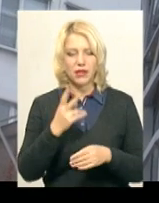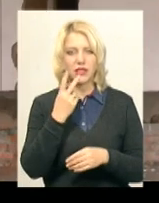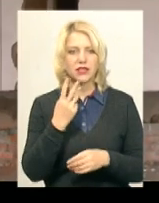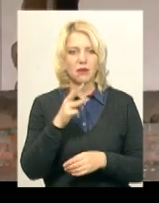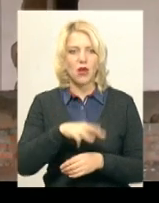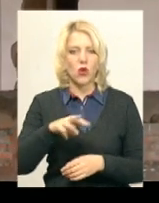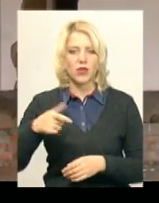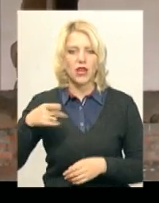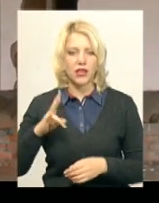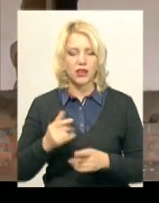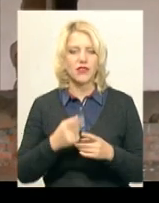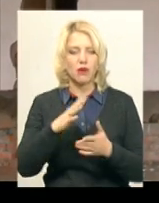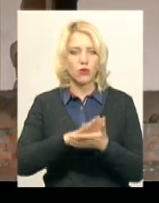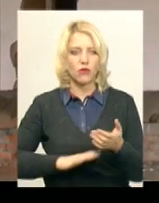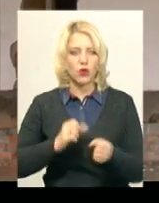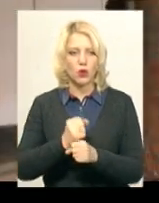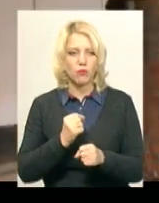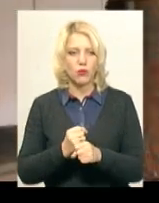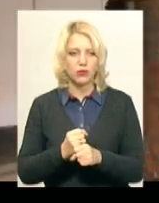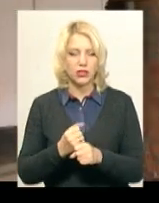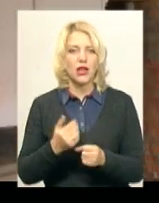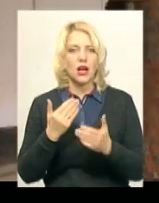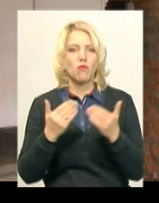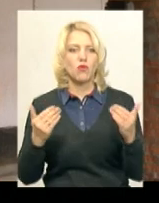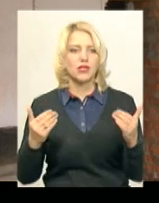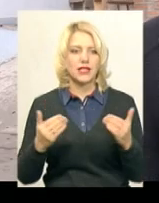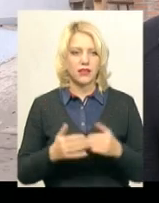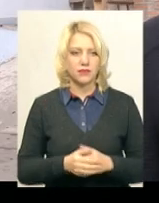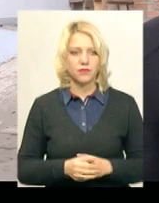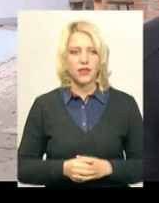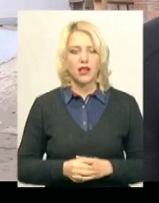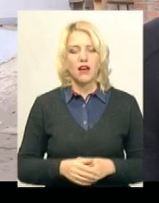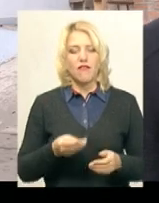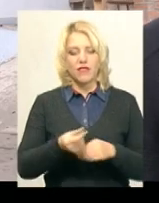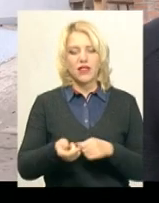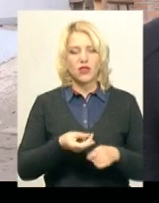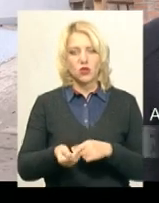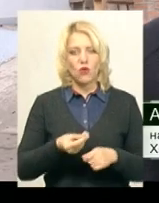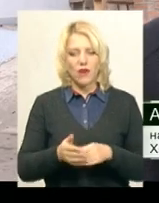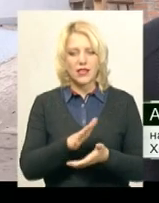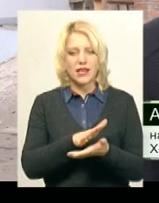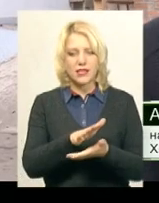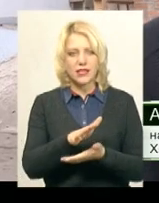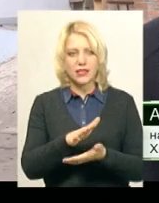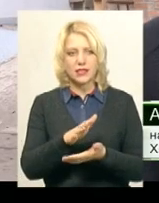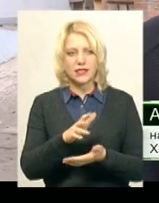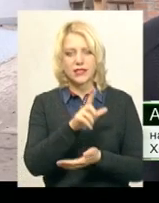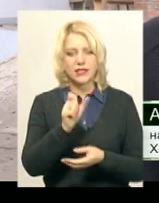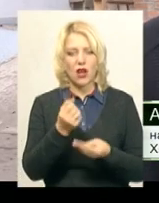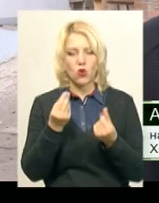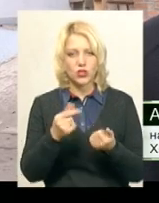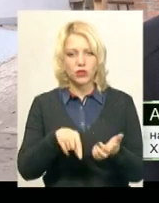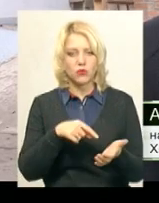продовжений робіт у музейному комплексі історії та культури міста, каже Артем Ромосяков. Фінансування здійснюється за кошти міського бюджету,